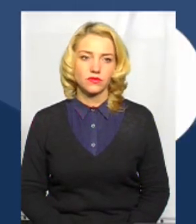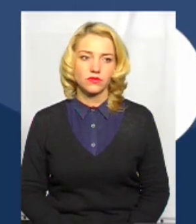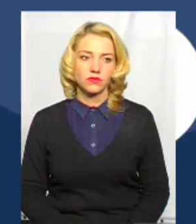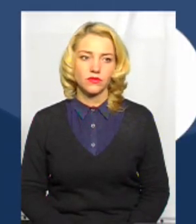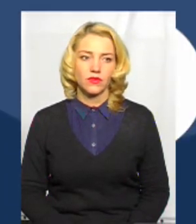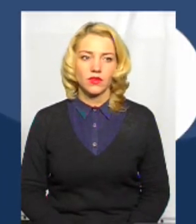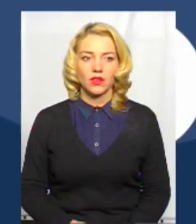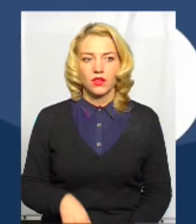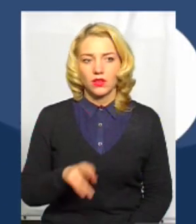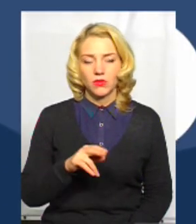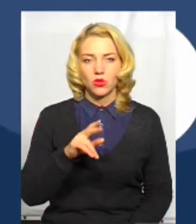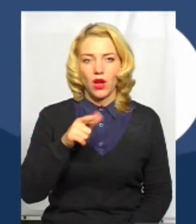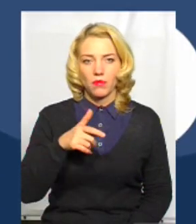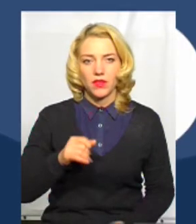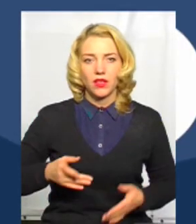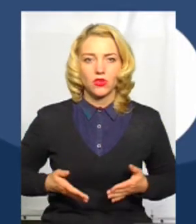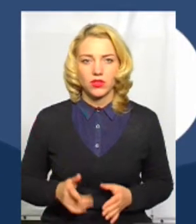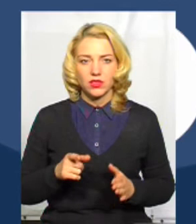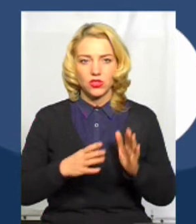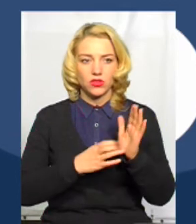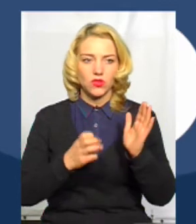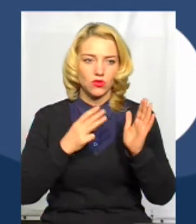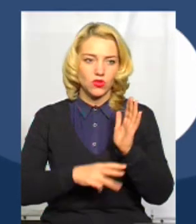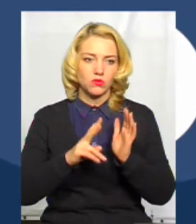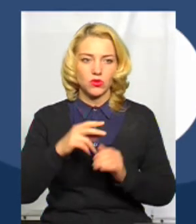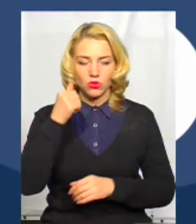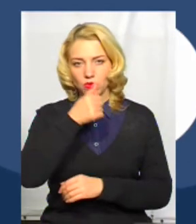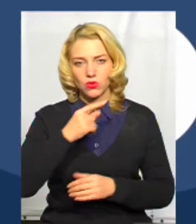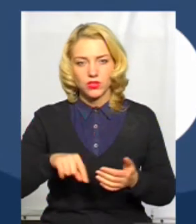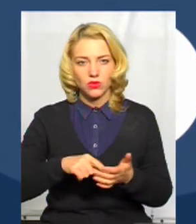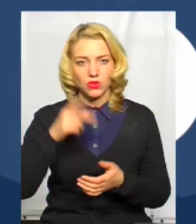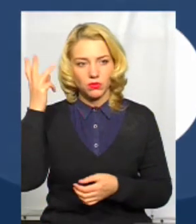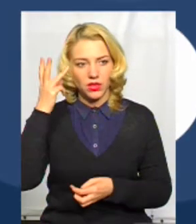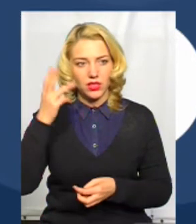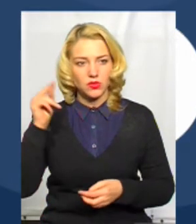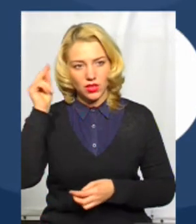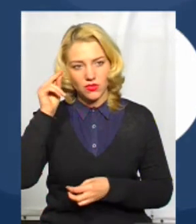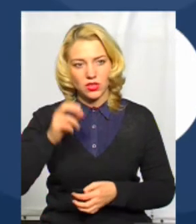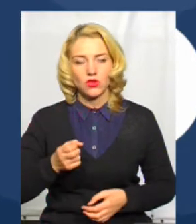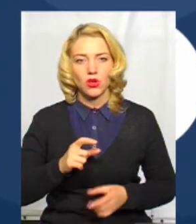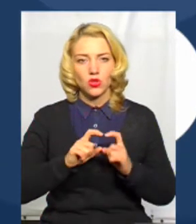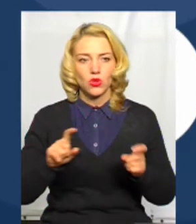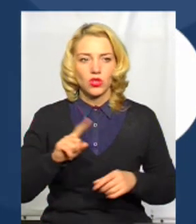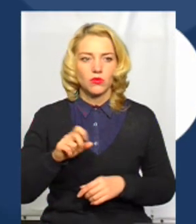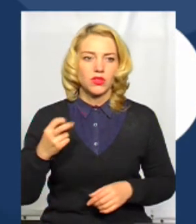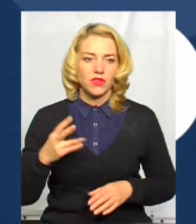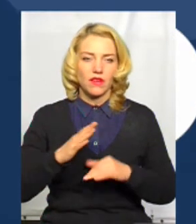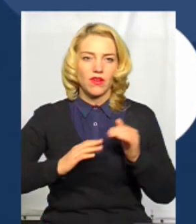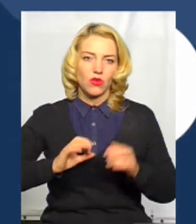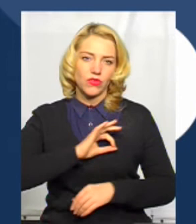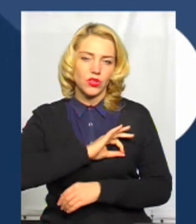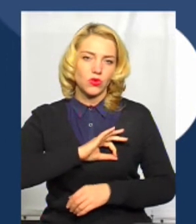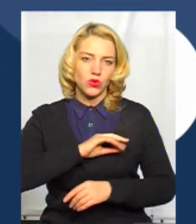Дмитро Габінет народився у 1982 році у Хмельницькому. Навчався у 12-й школі. Фаховий юрист.